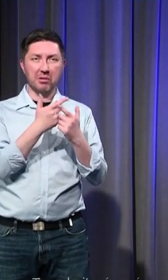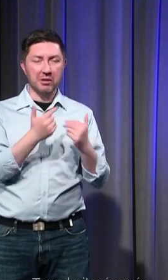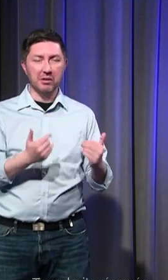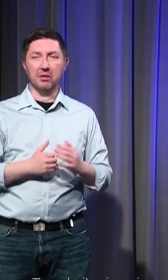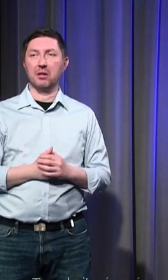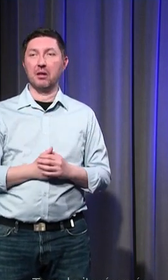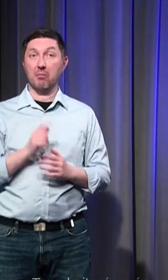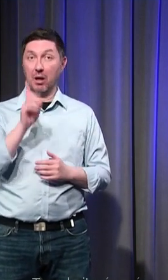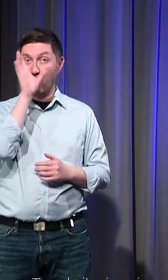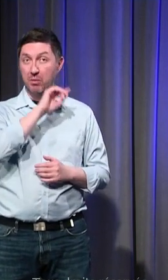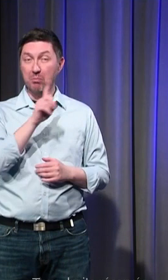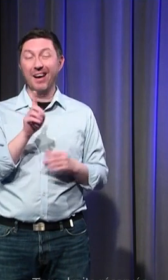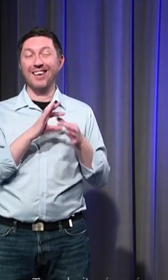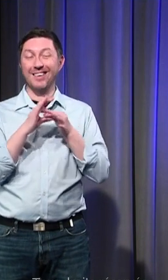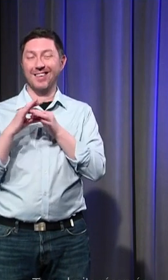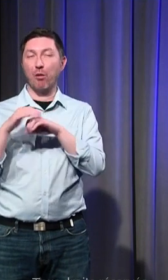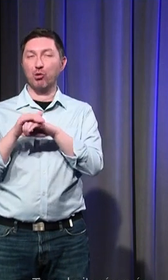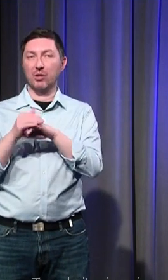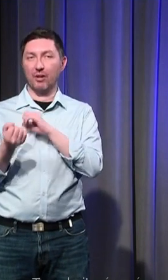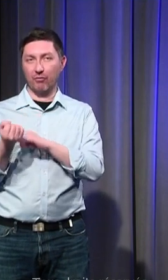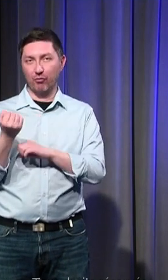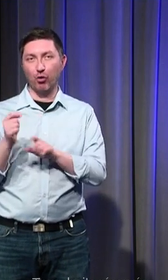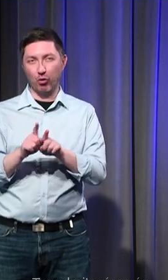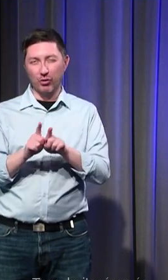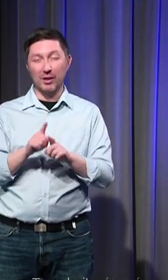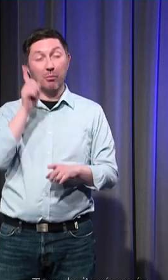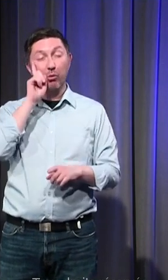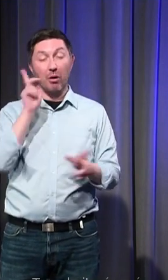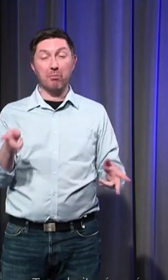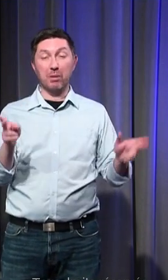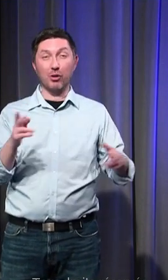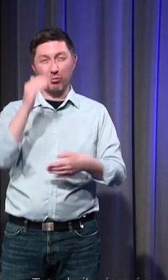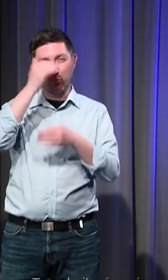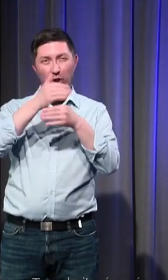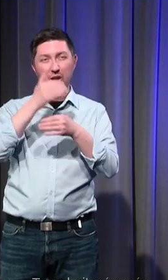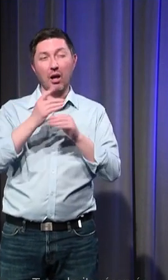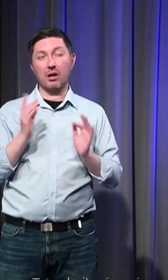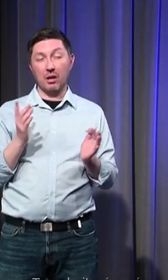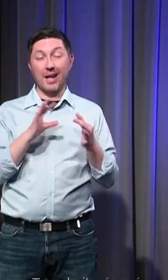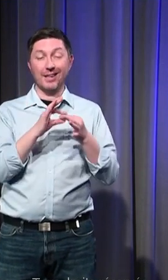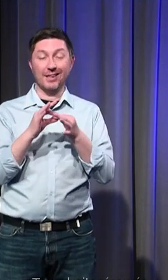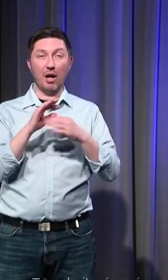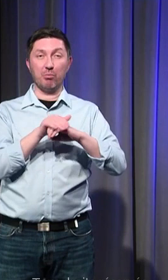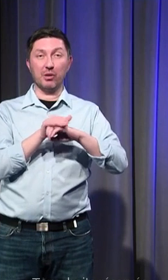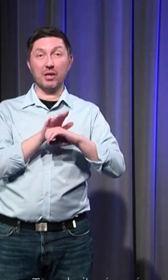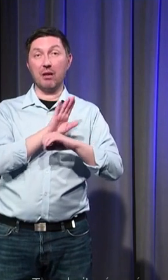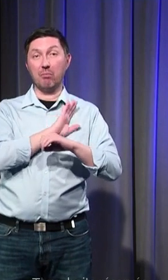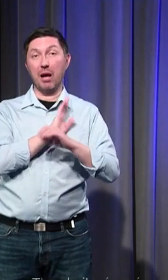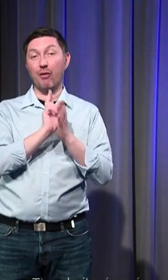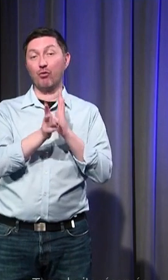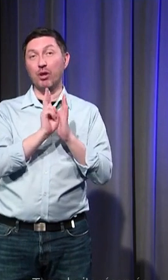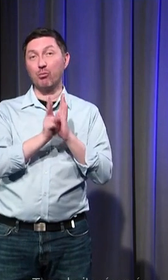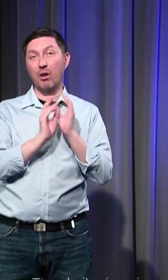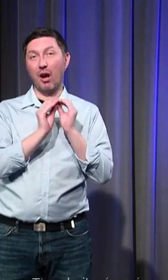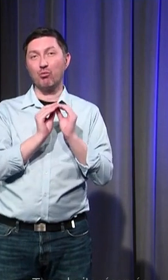ce sont aussi des liens politiques c'est-dire que parce qu'au Moyen-Âge on qualifie le lien politique avec le vocabulaire